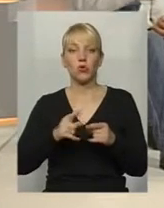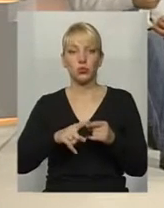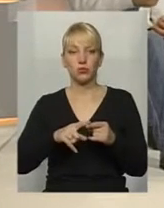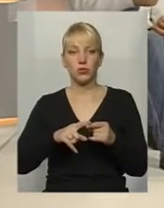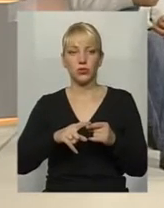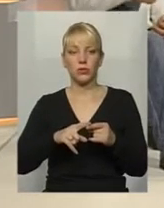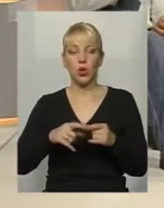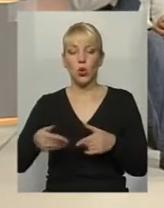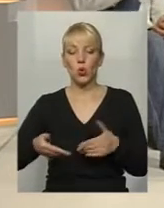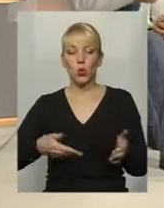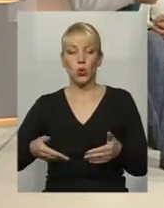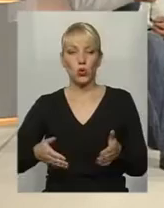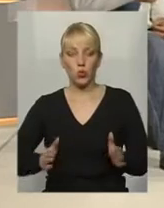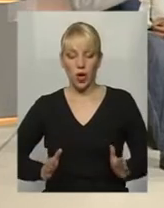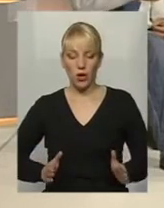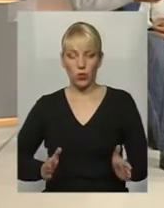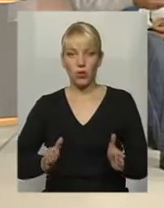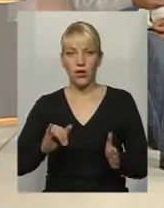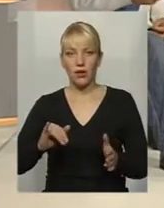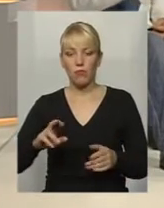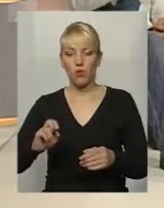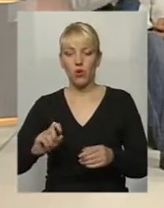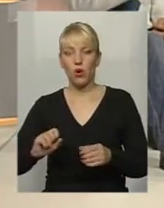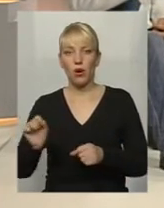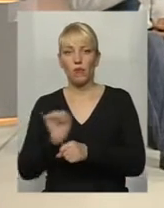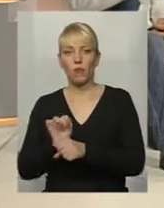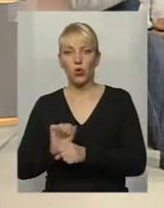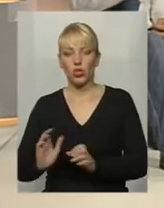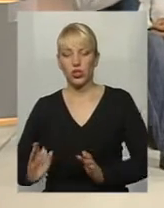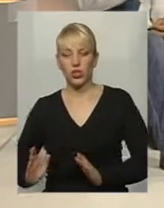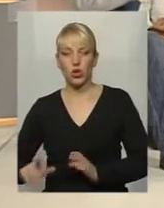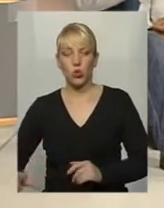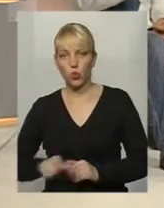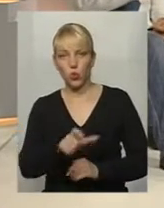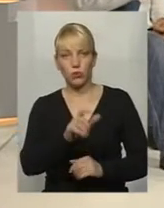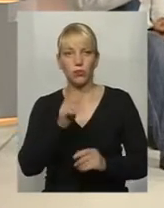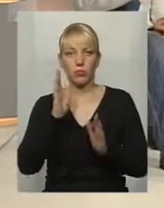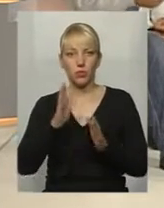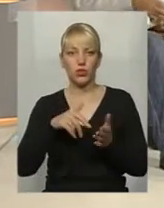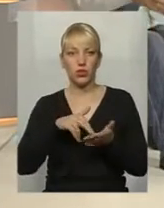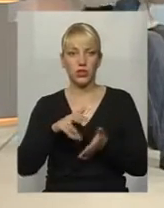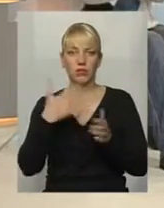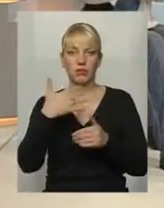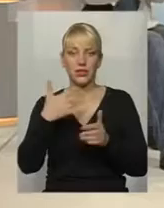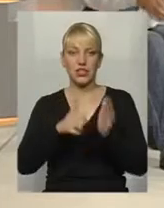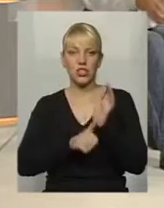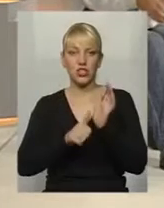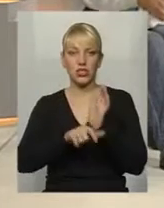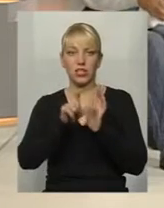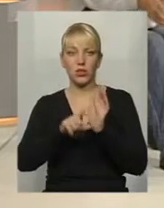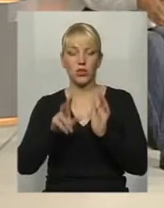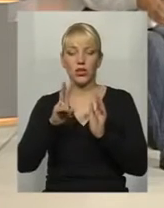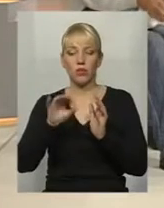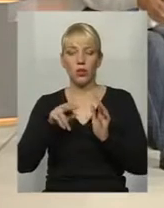цьому ж тротуару, по тій проїжджій частині, буде йти, ну, не маса людей, ну, чоловік 50-60, які по